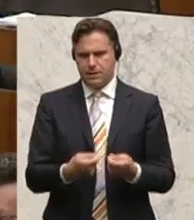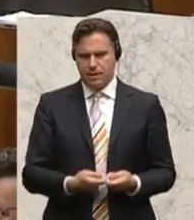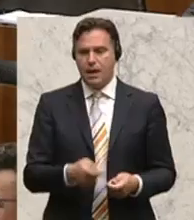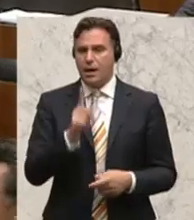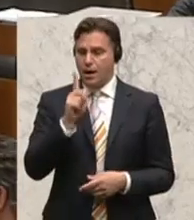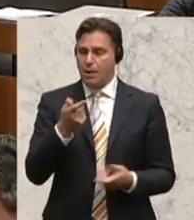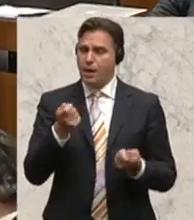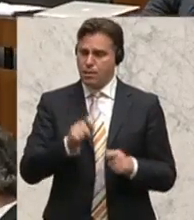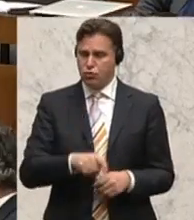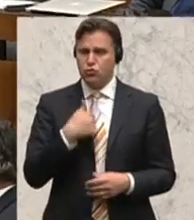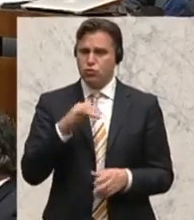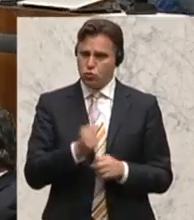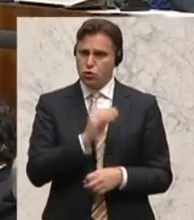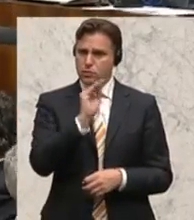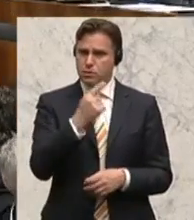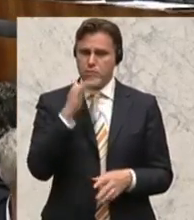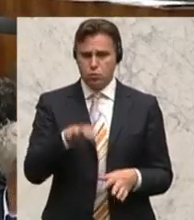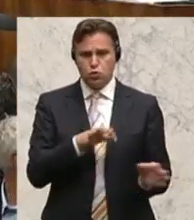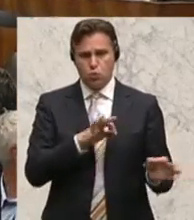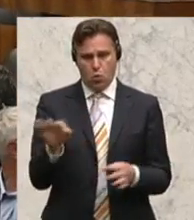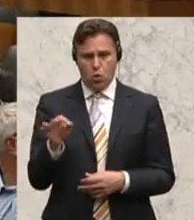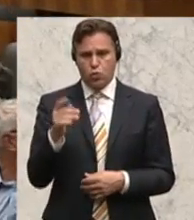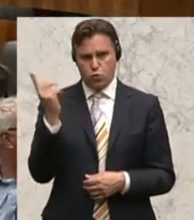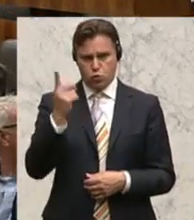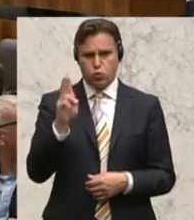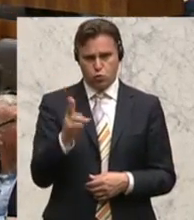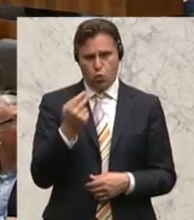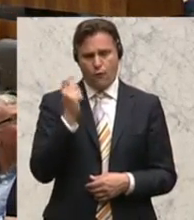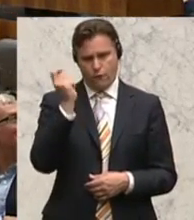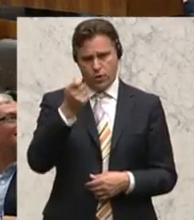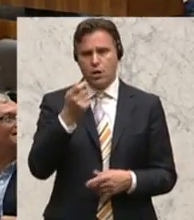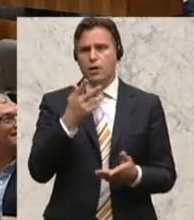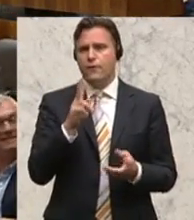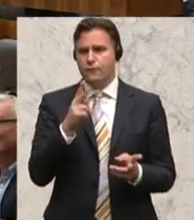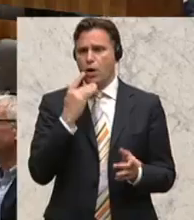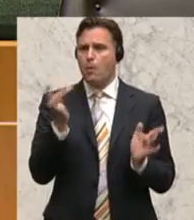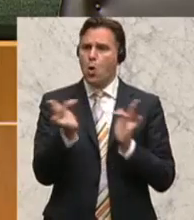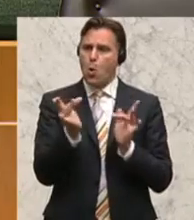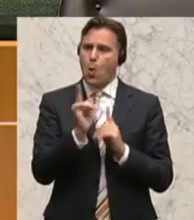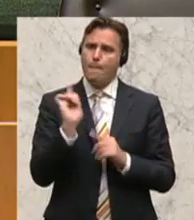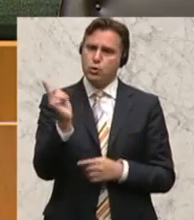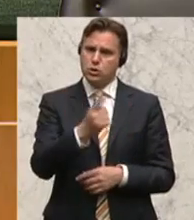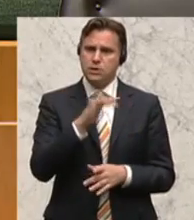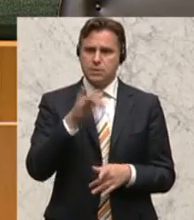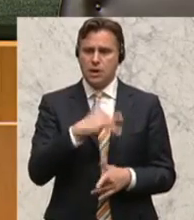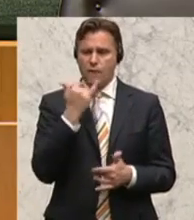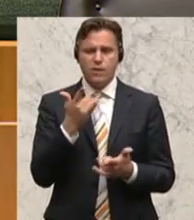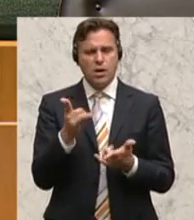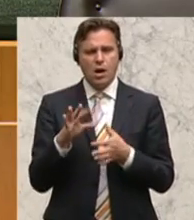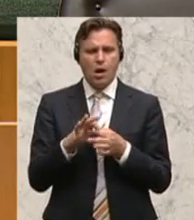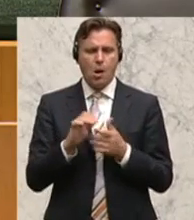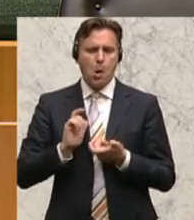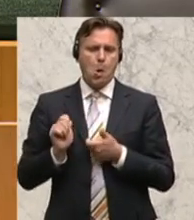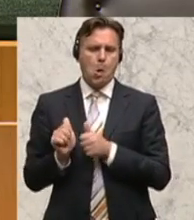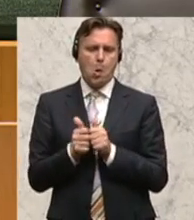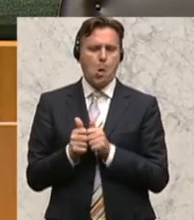Ihnen trotzdem einen Ordnungsruf verteilen, weil Sie die anderen Oppositionsparteien der Komplizenschaft mit der Regierung und